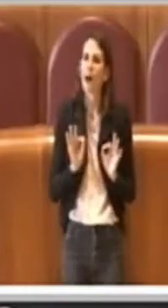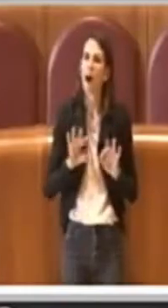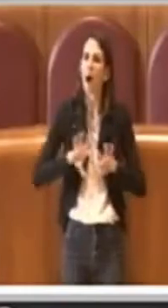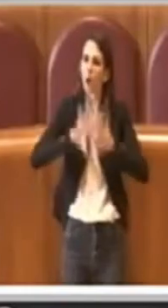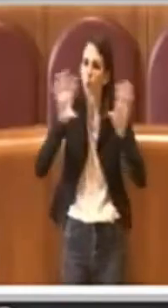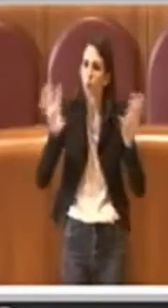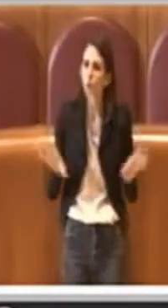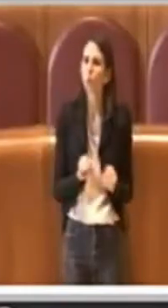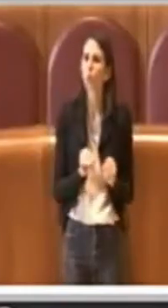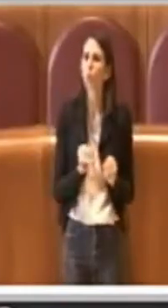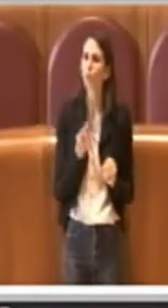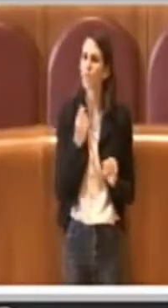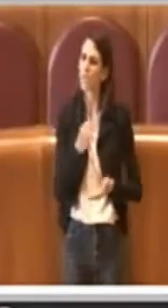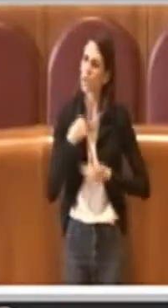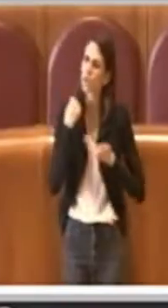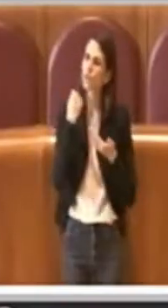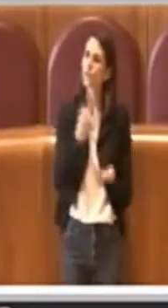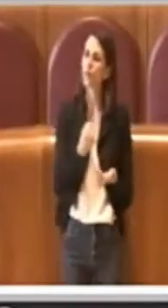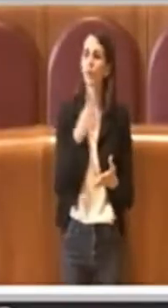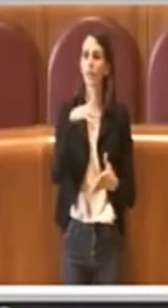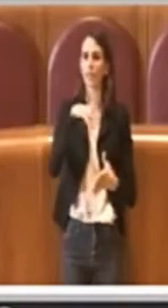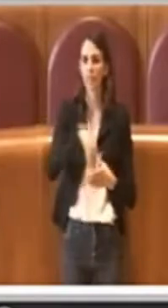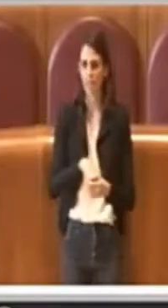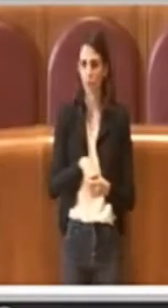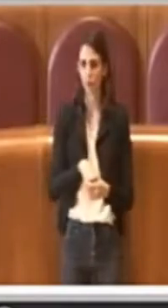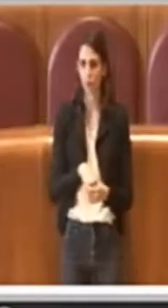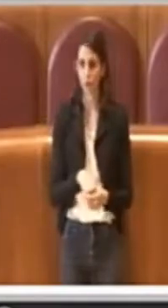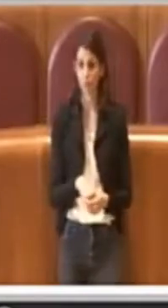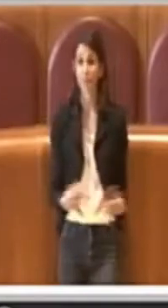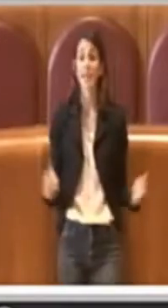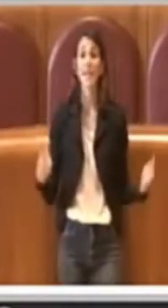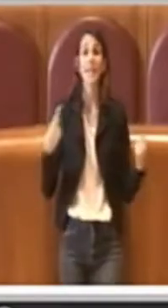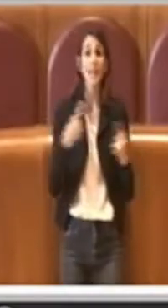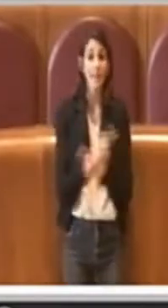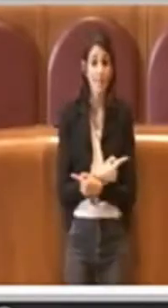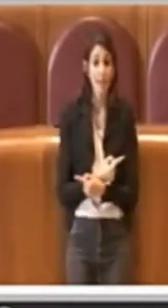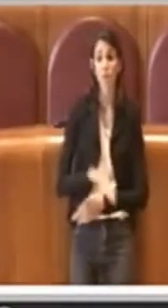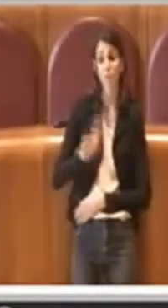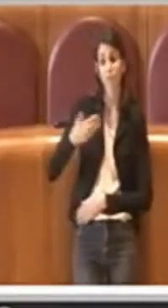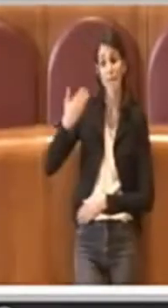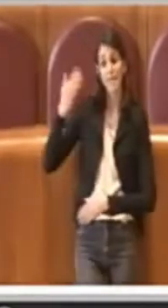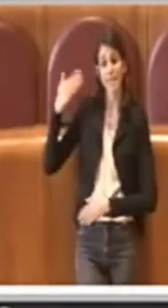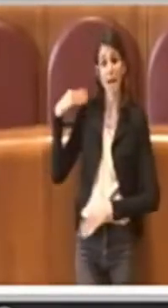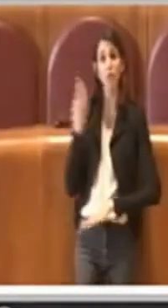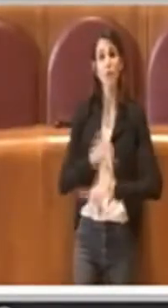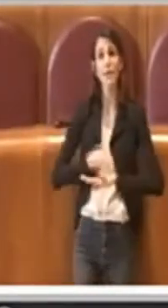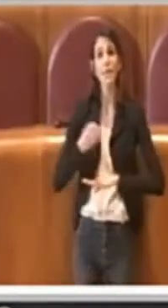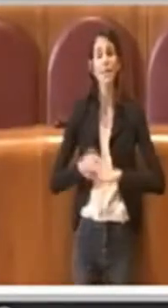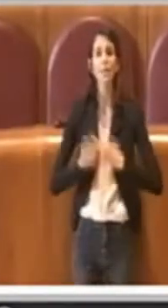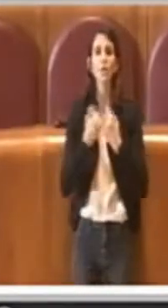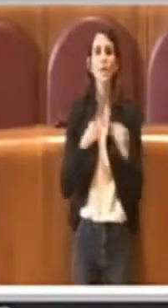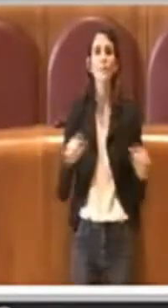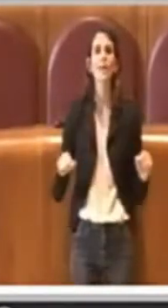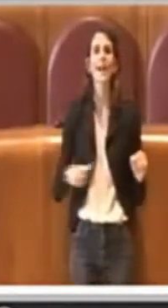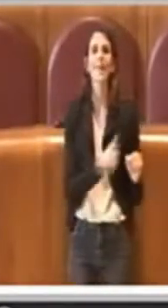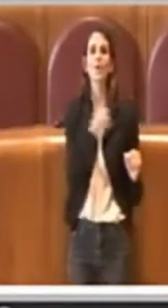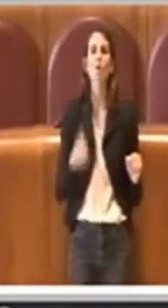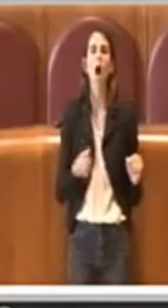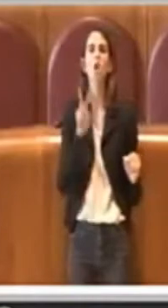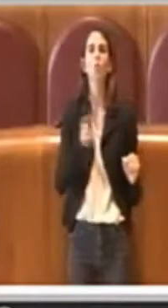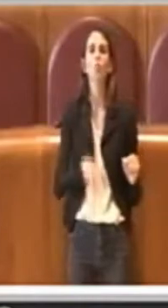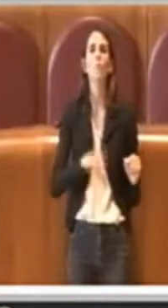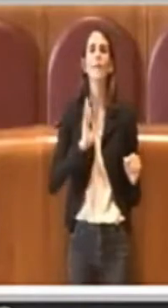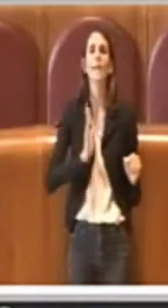fondi per la realizzazione degli impianti, devo dire al contrario di quanto fece il Partito Democratico nel 2015 che nel fare il piano